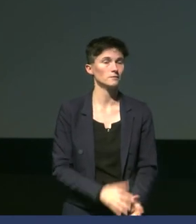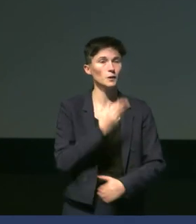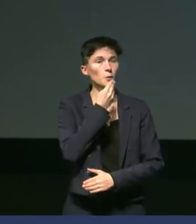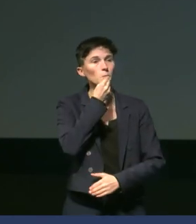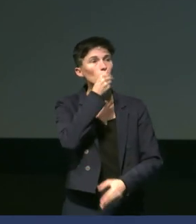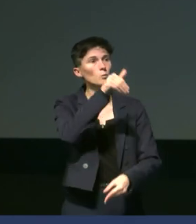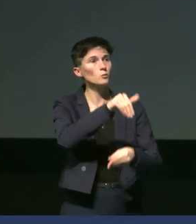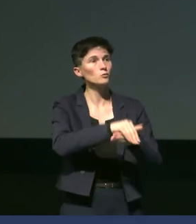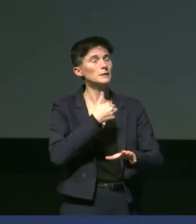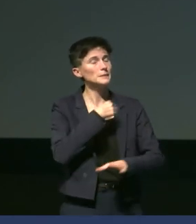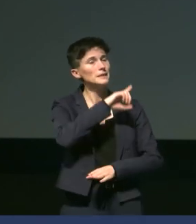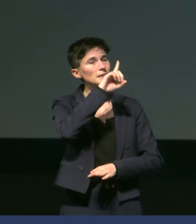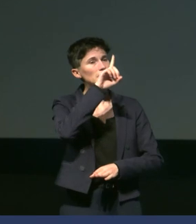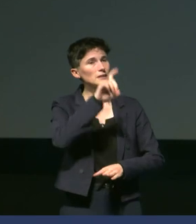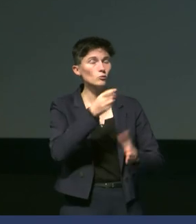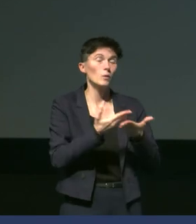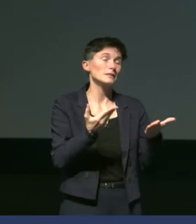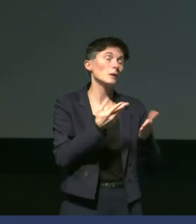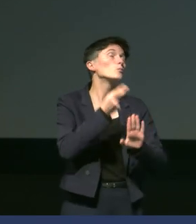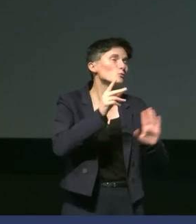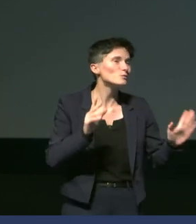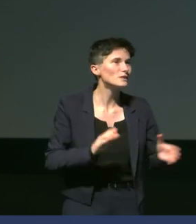Bonsoir. J'avais une question un peu plus simple.